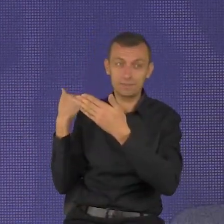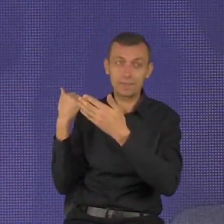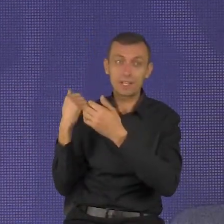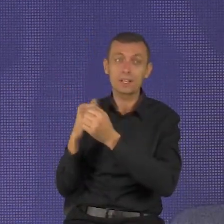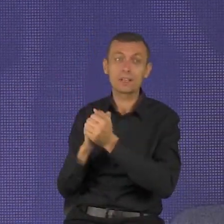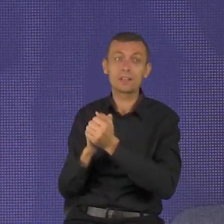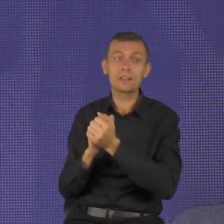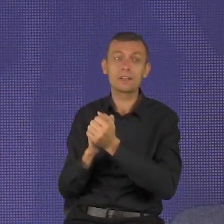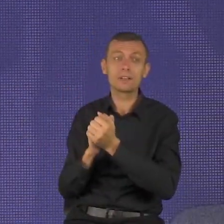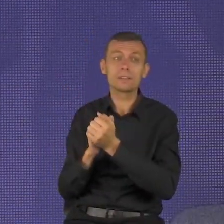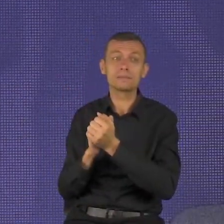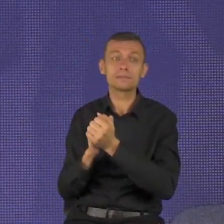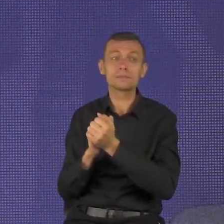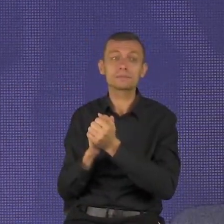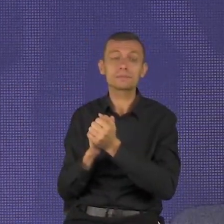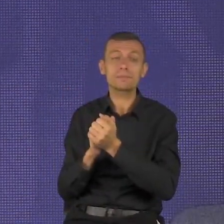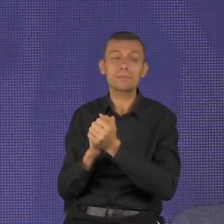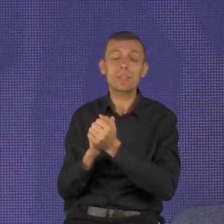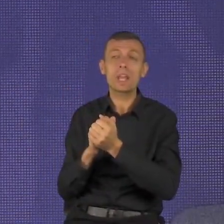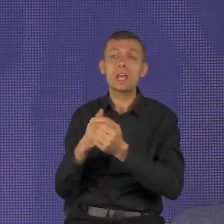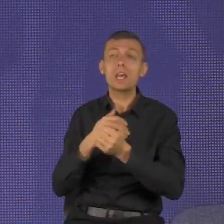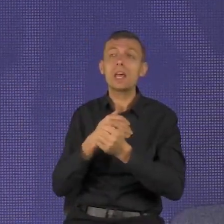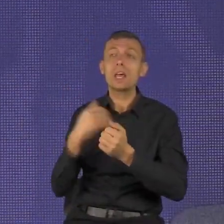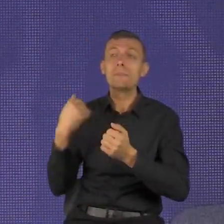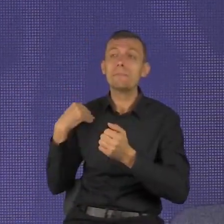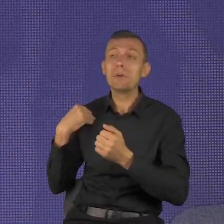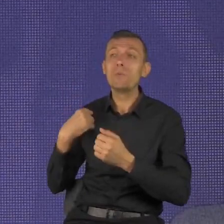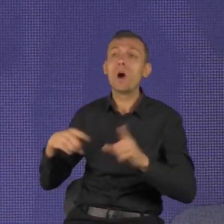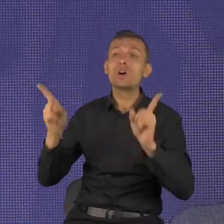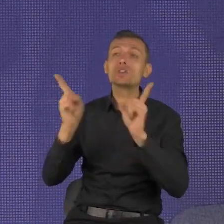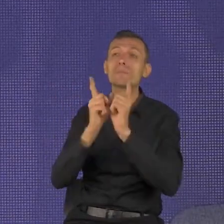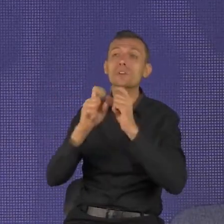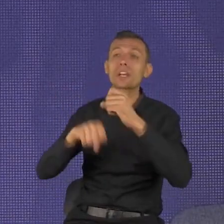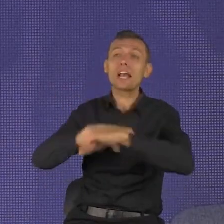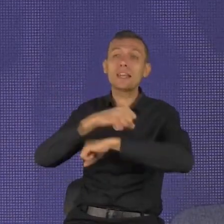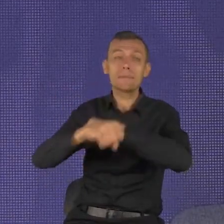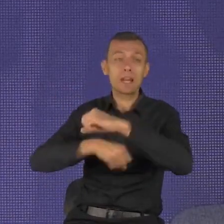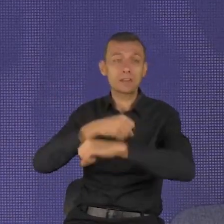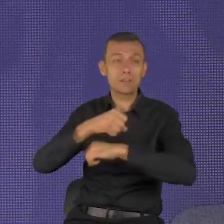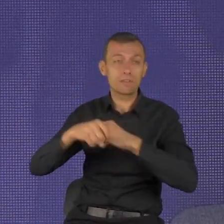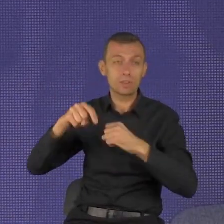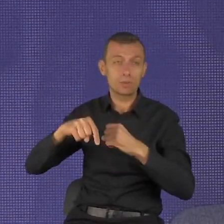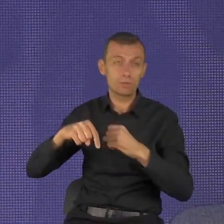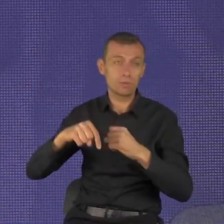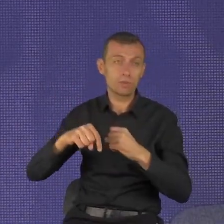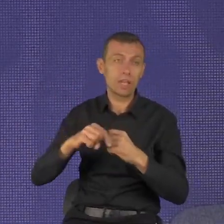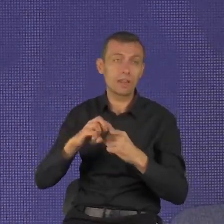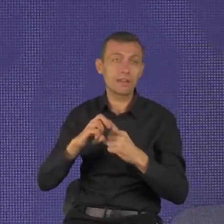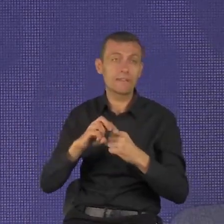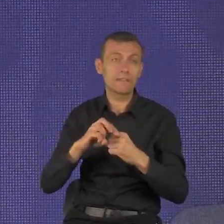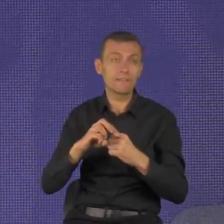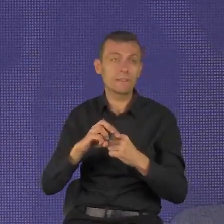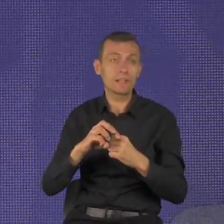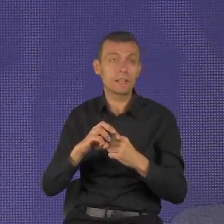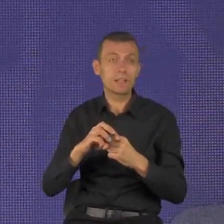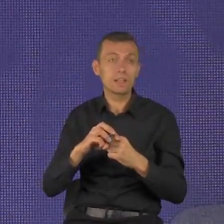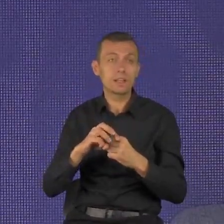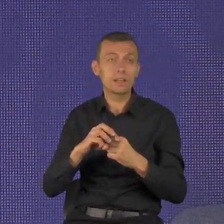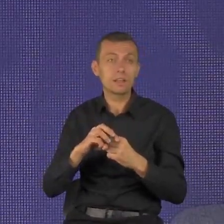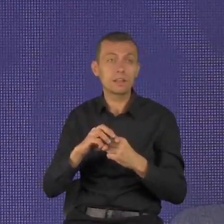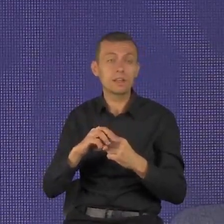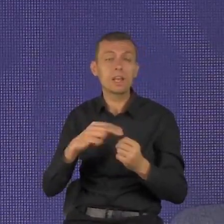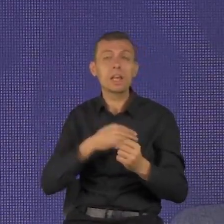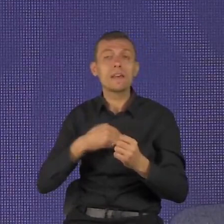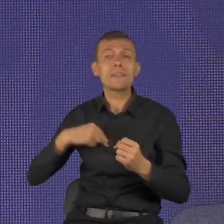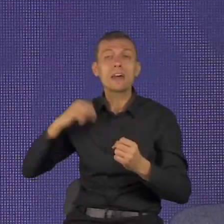wykonawczy, Waldek Kupiec, powiedział takie zdanie – kleją mi się wtorki. Sklejają mi się wtorki.